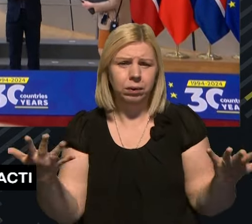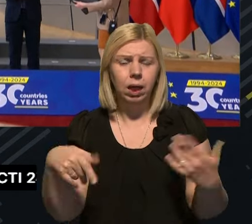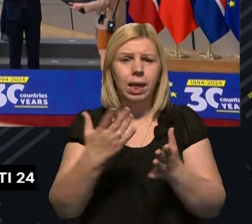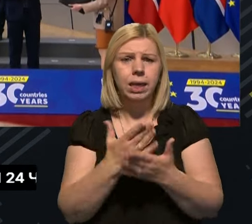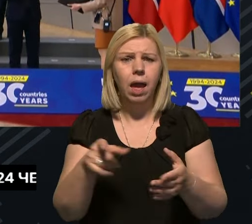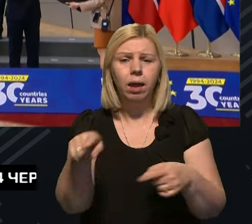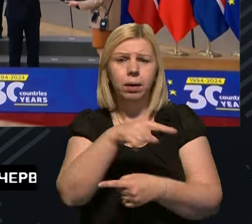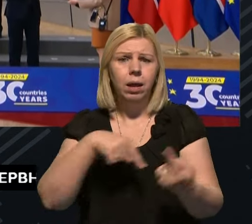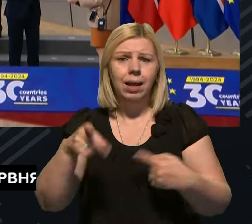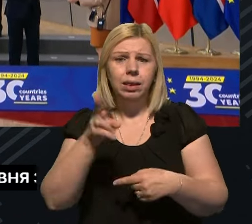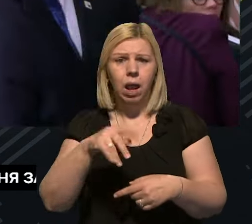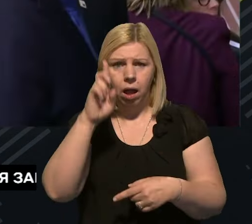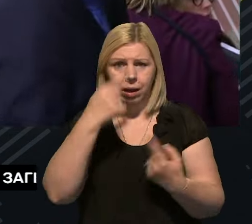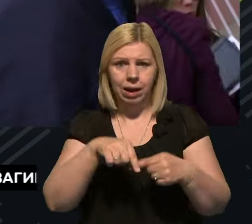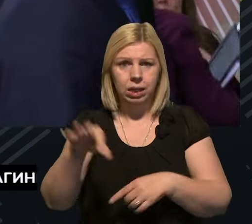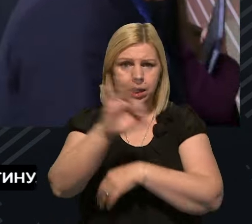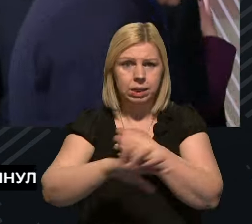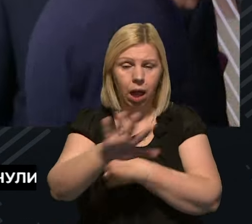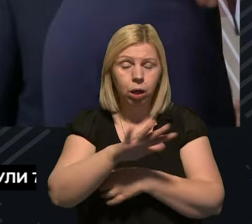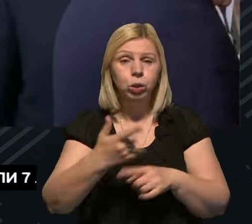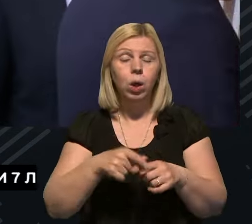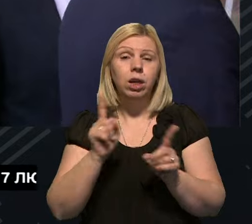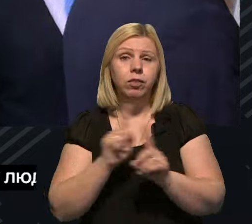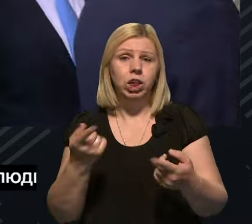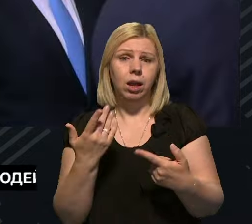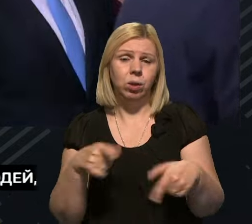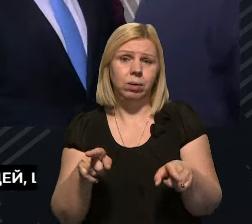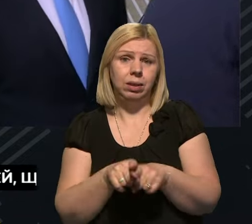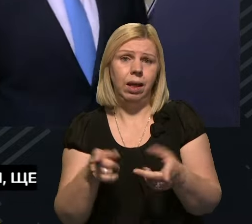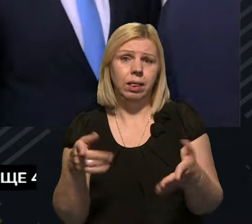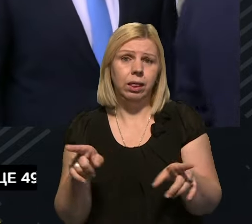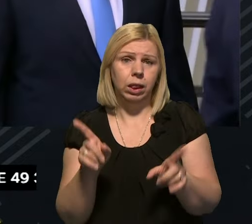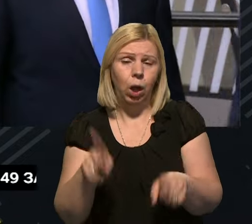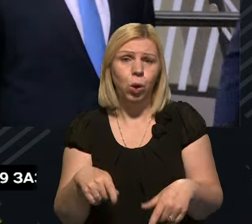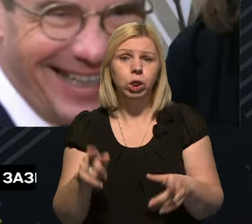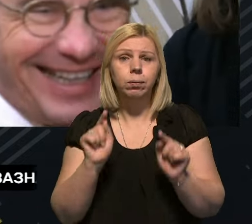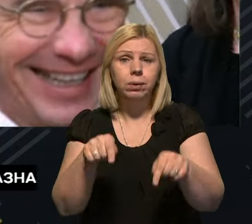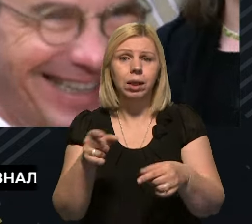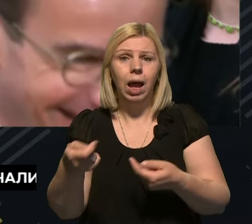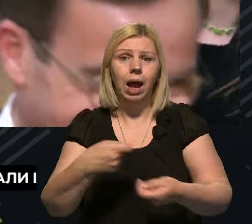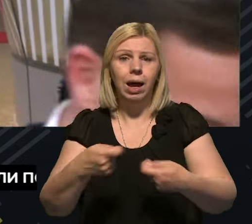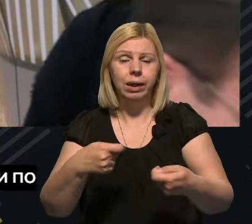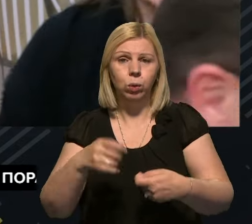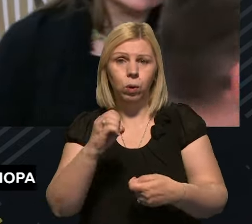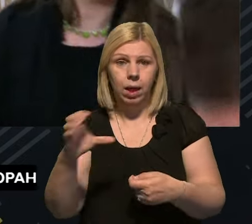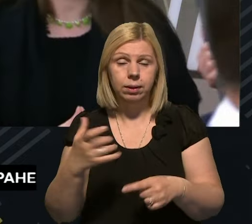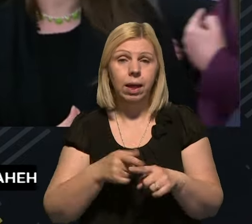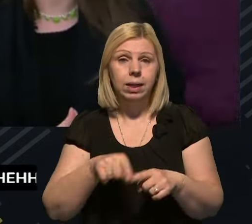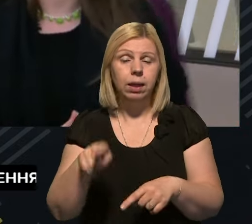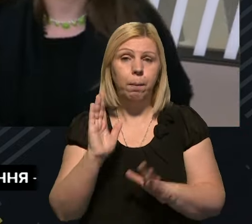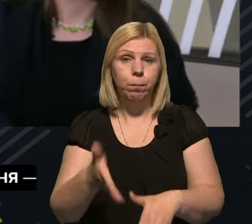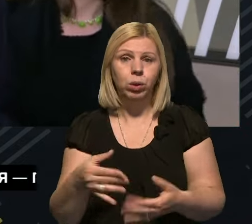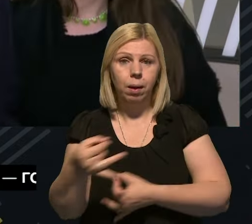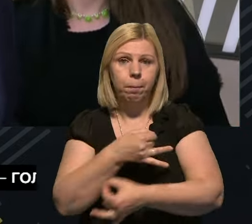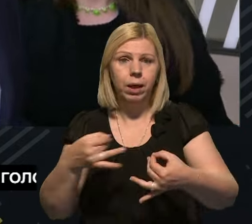критичними для країн Заходу. Тому що, звичайно, це також доступ до ринку ЄС. І тому це буде і